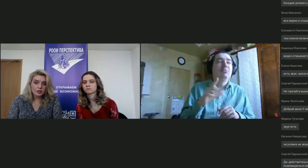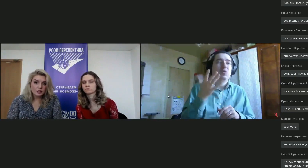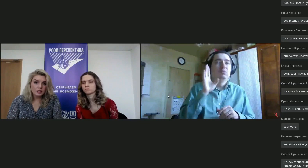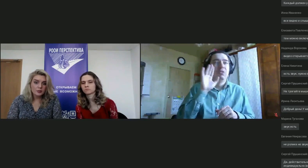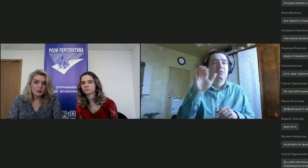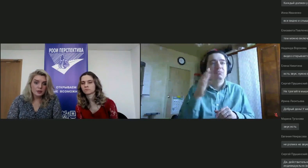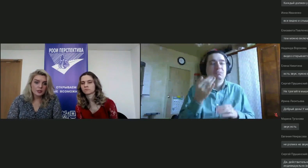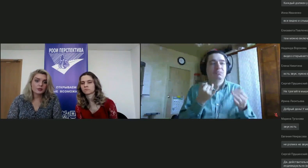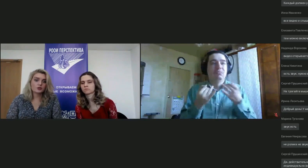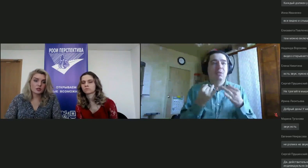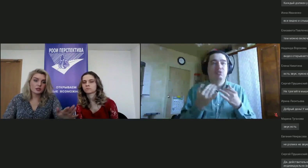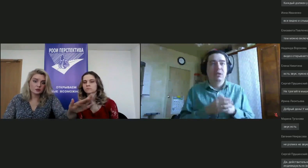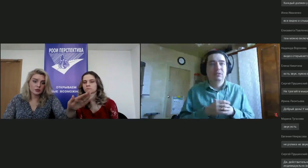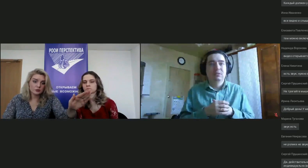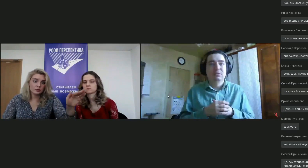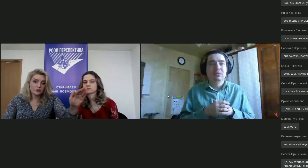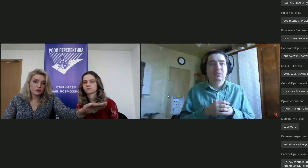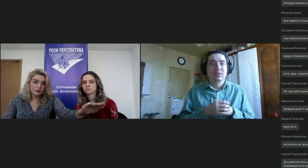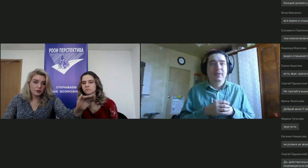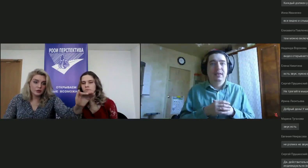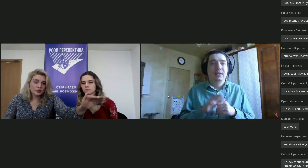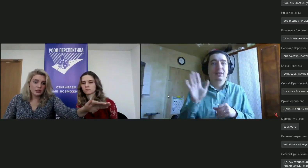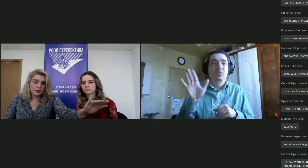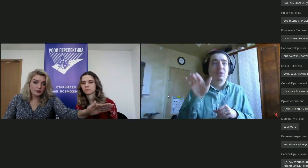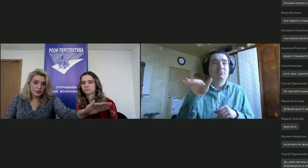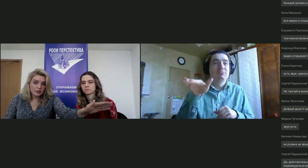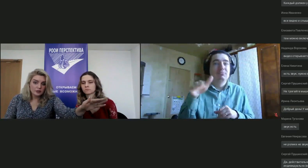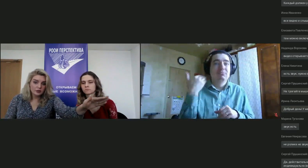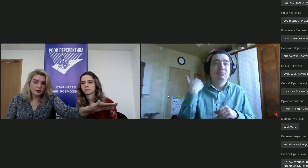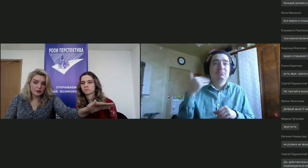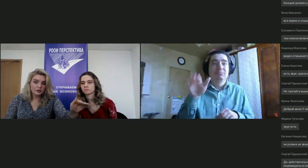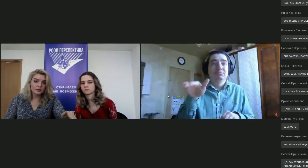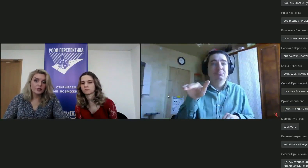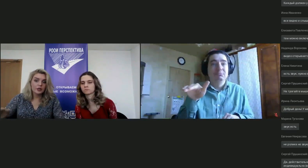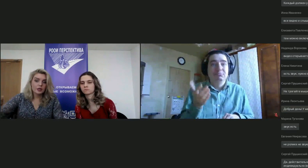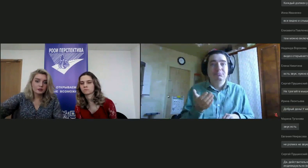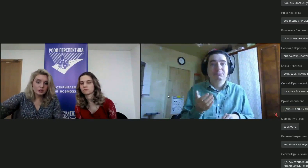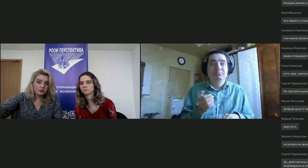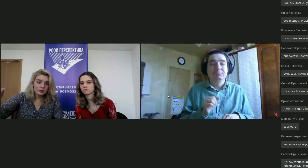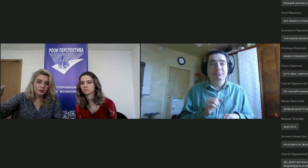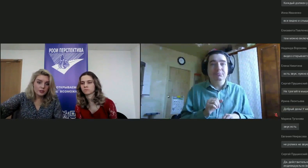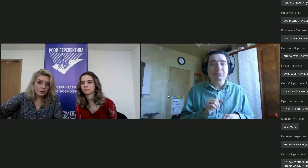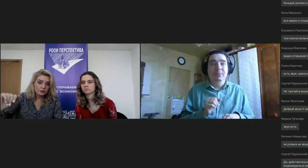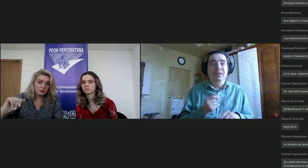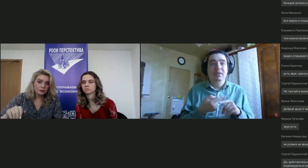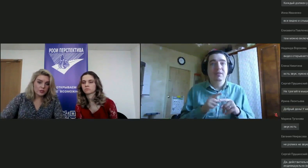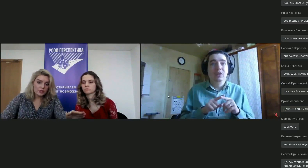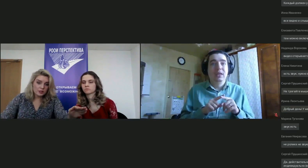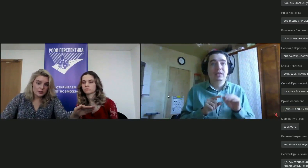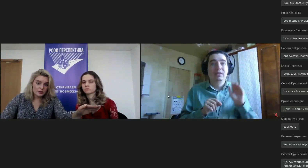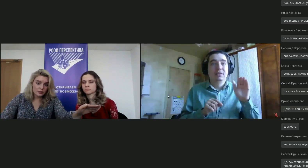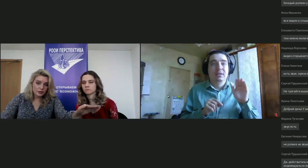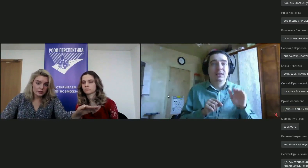организаторы ей сказали примерно следующее. Злата, вот это вот половина зала для вас, для инвалидов, а вот это вот для здоровых.